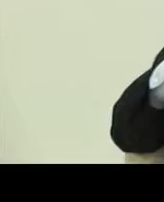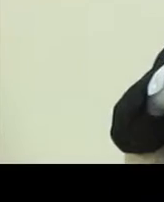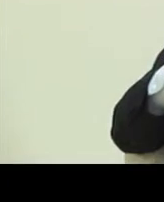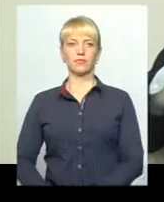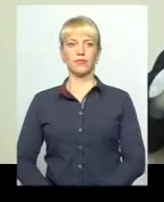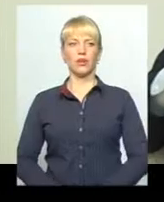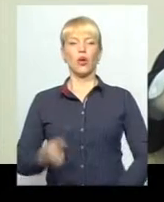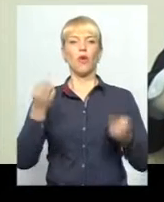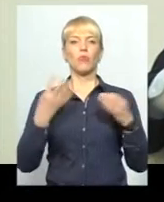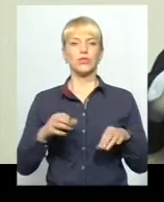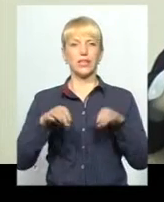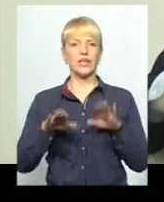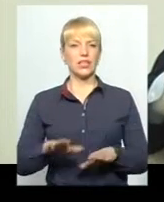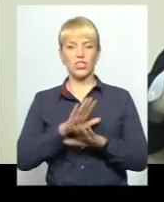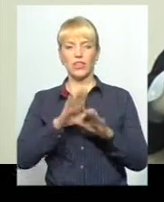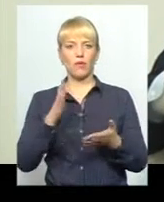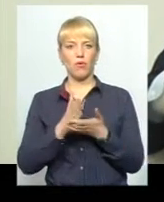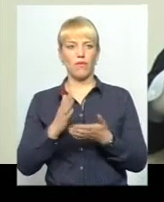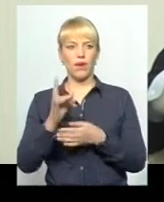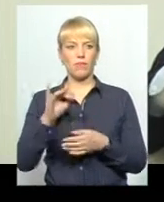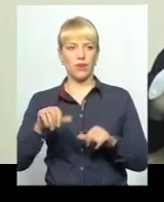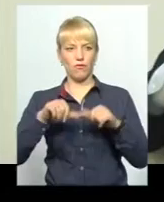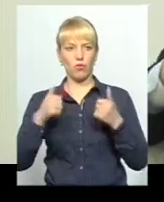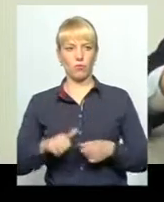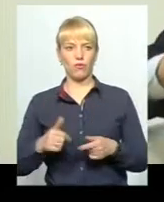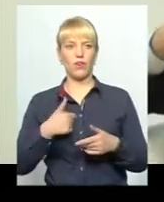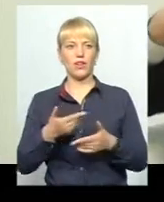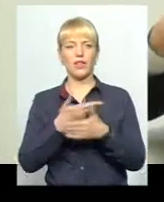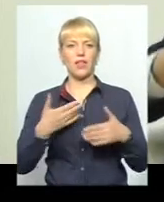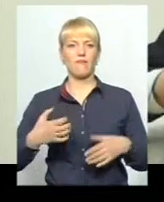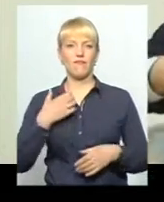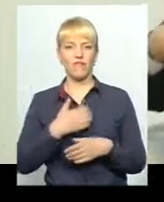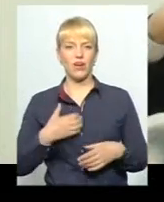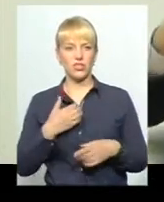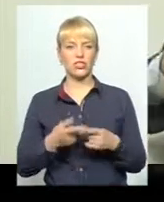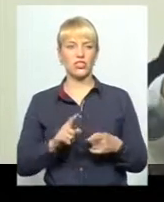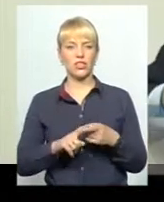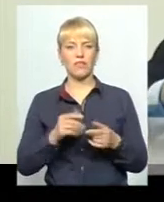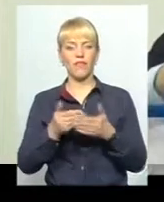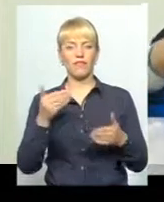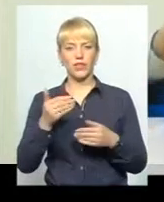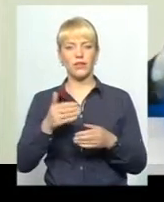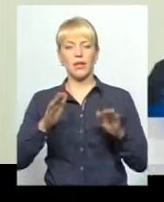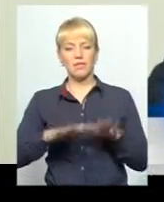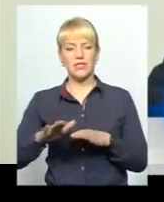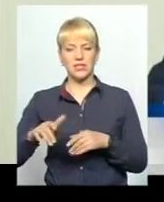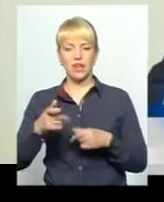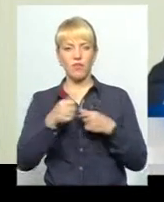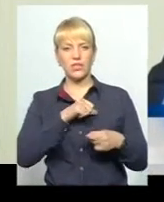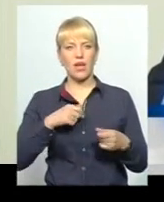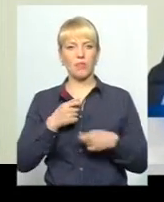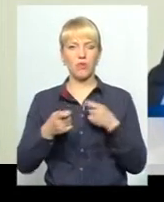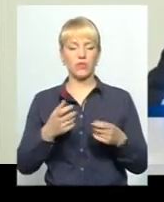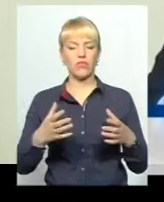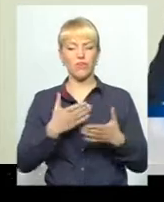Простих рішень не буває в реформуванні. Нам дуже важливий постійний фідбек від органів місцевого самовідування, від об'єднаних